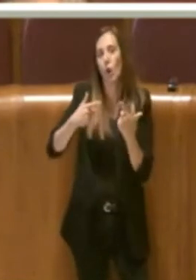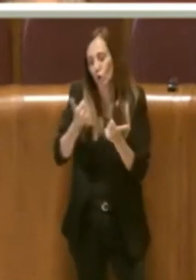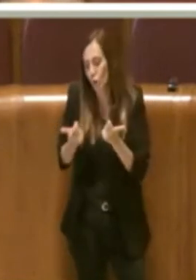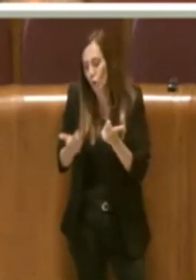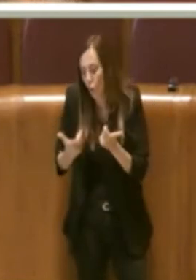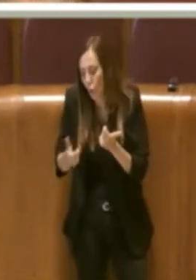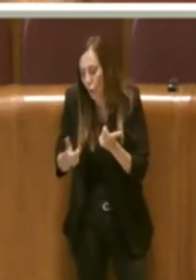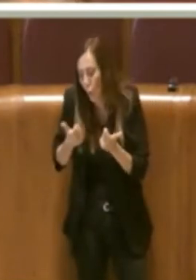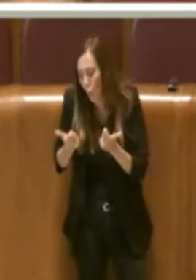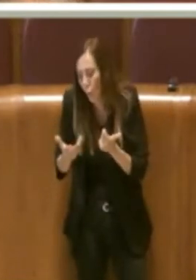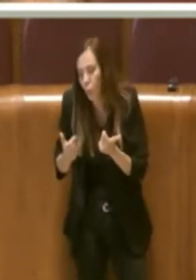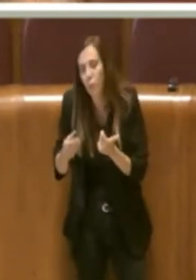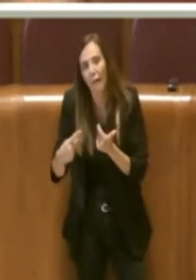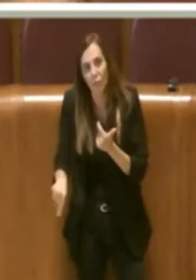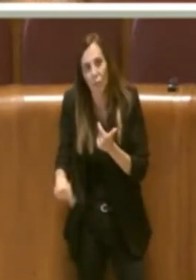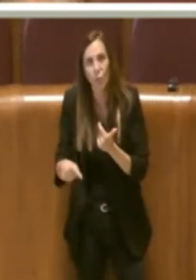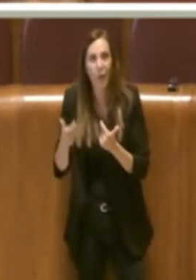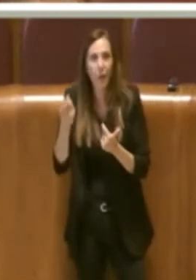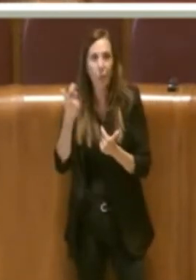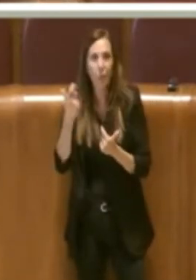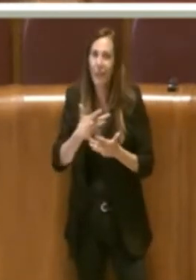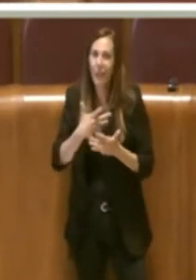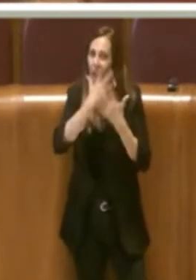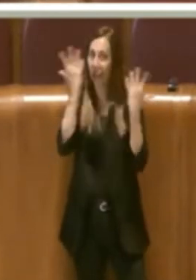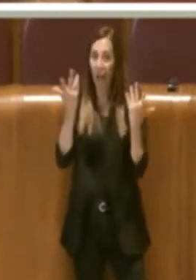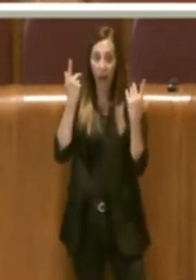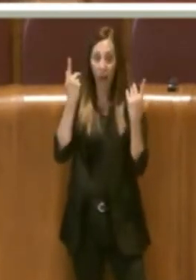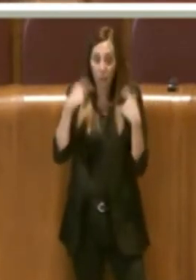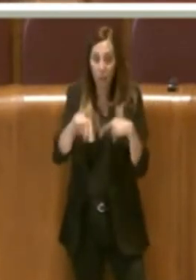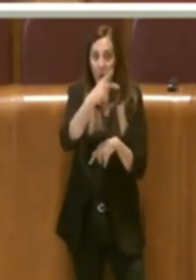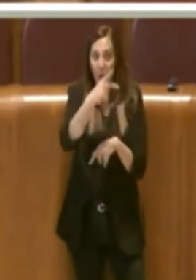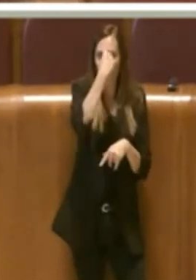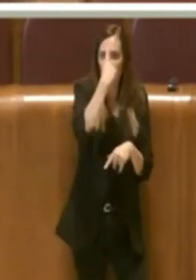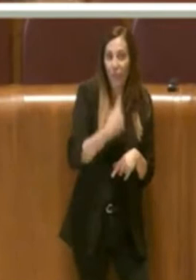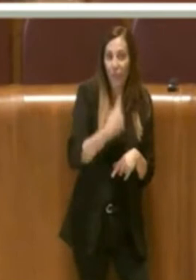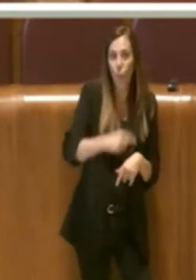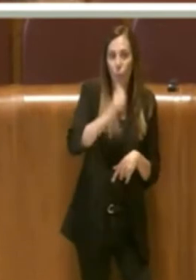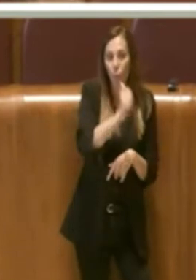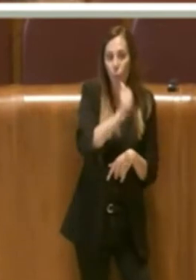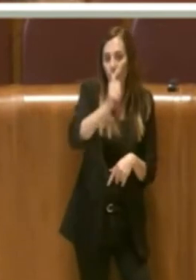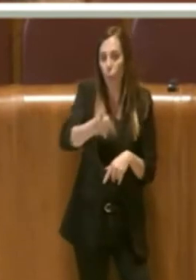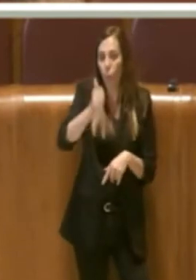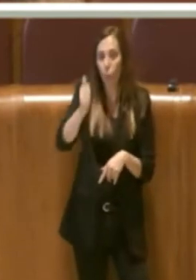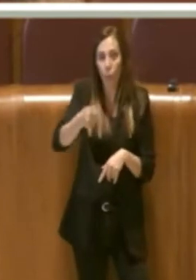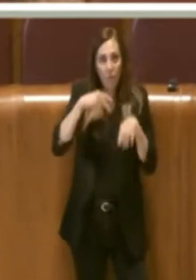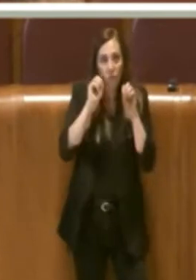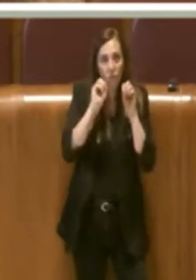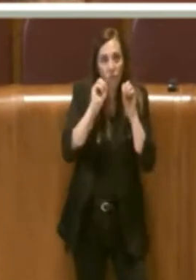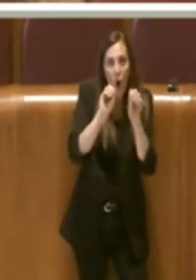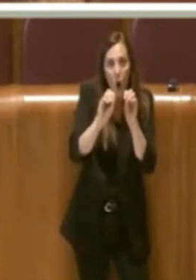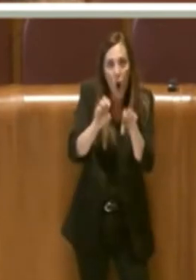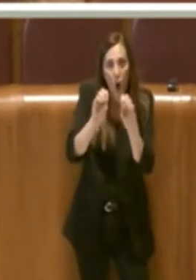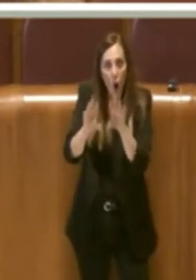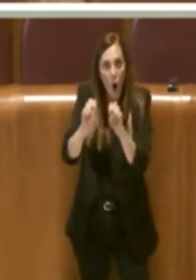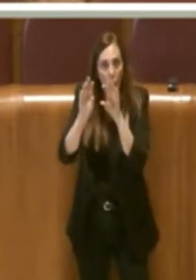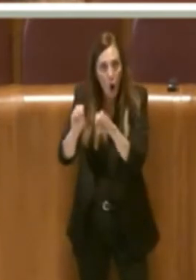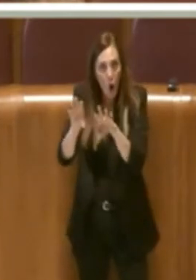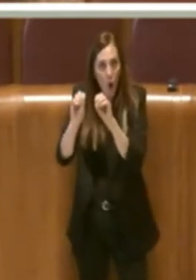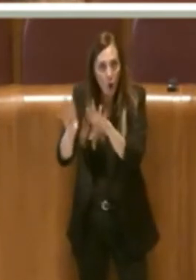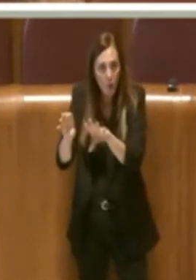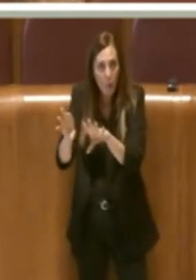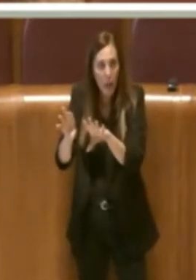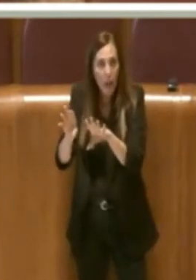formare tutte queste figure se il Seggio viene